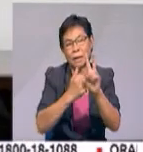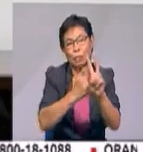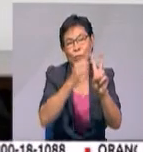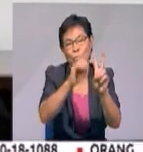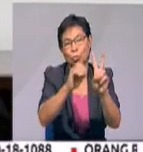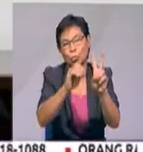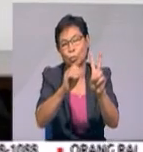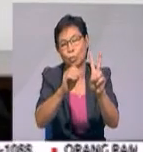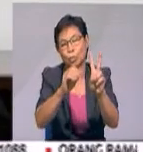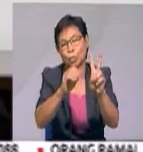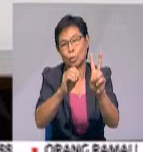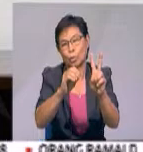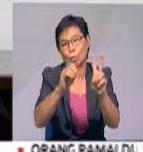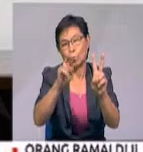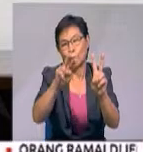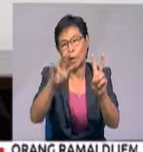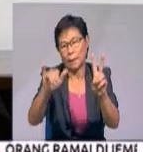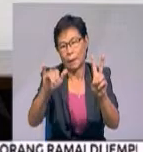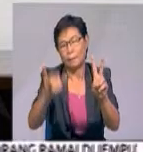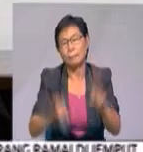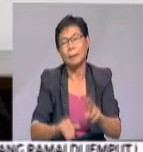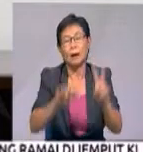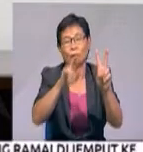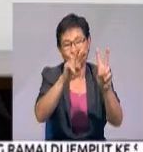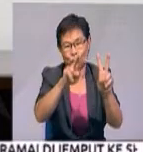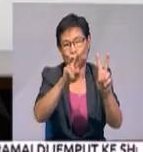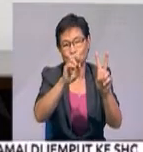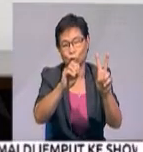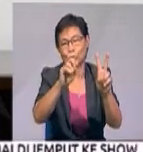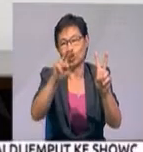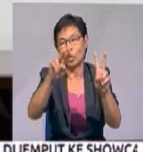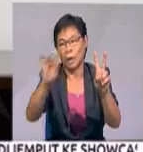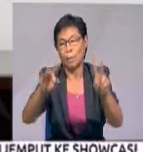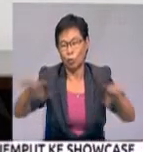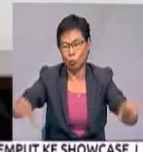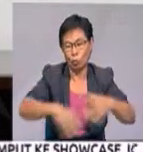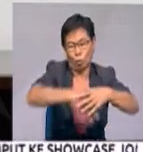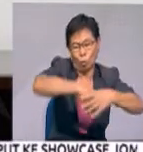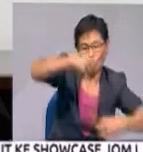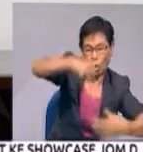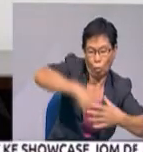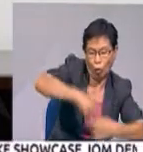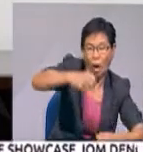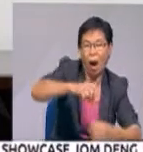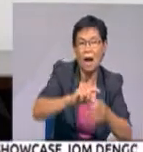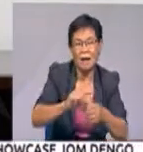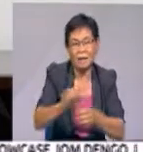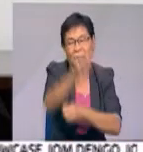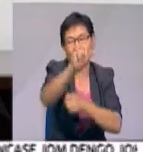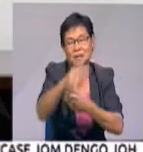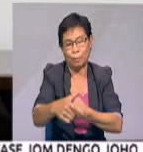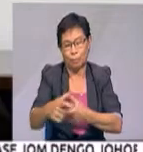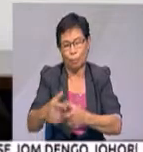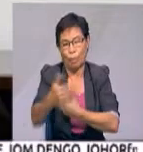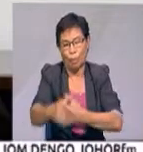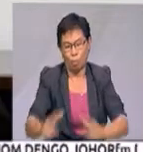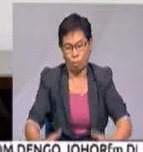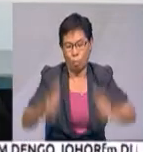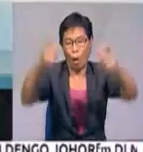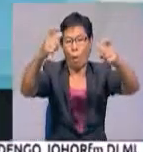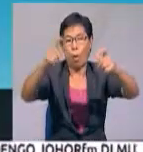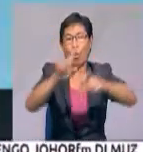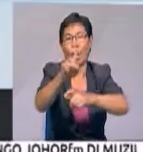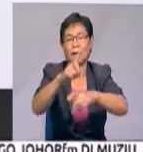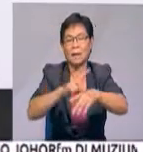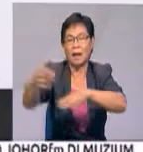2028 untuk mengeluarkan gas asli di kawasan Blok 1 di Laut